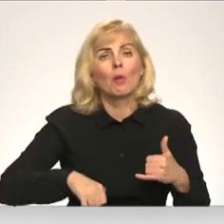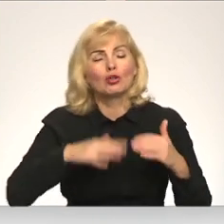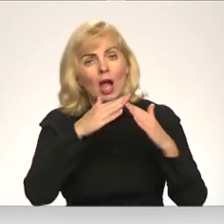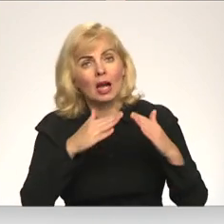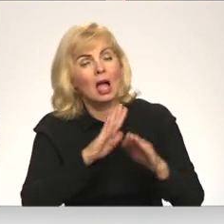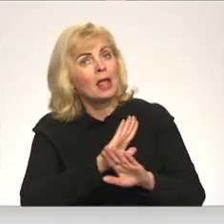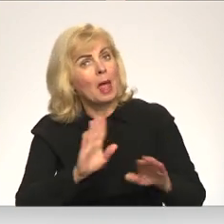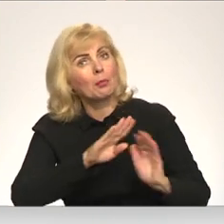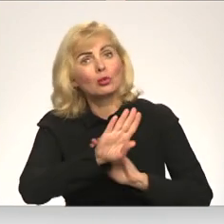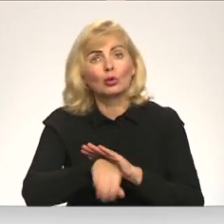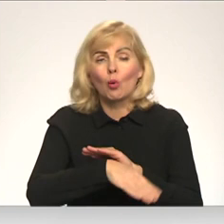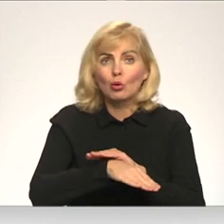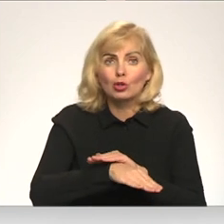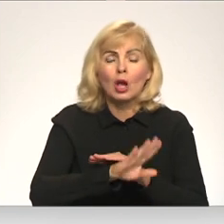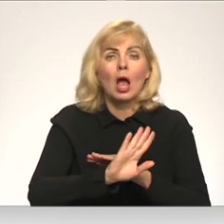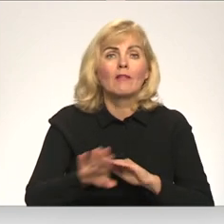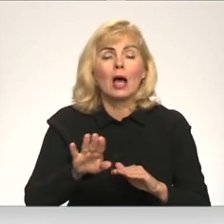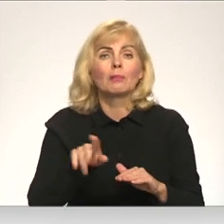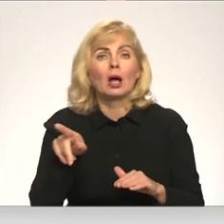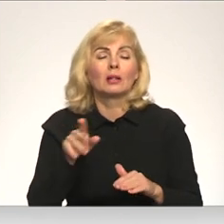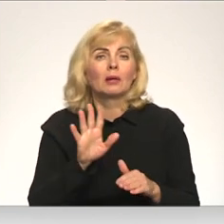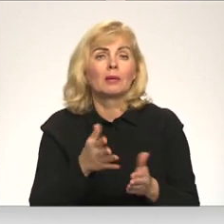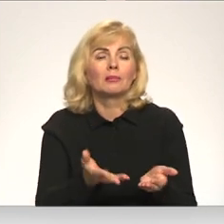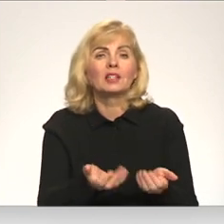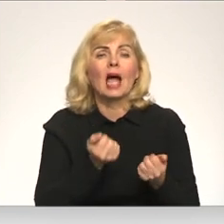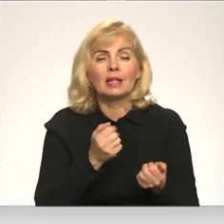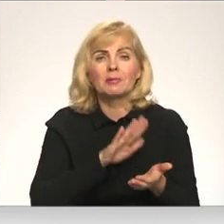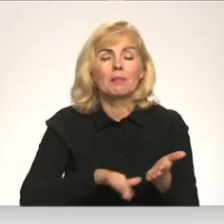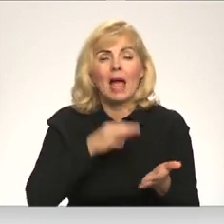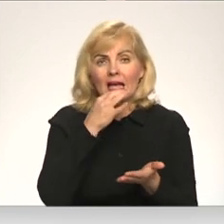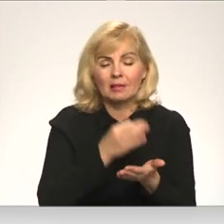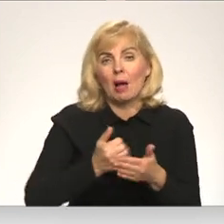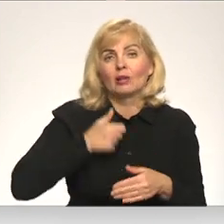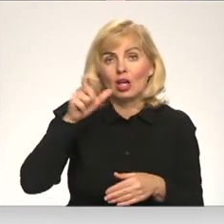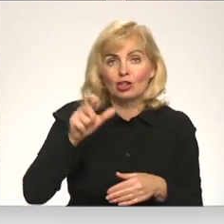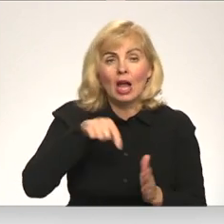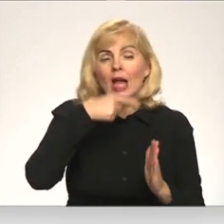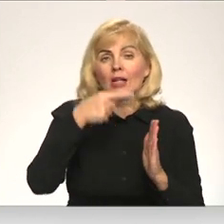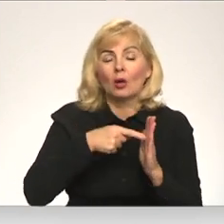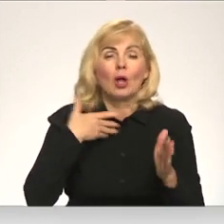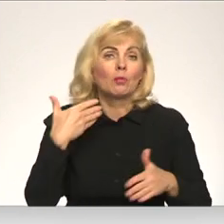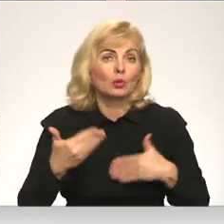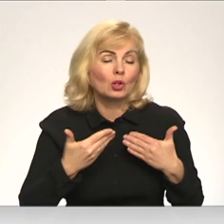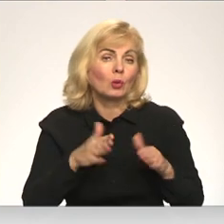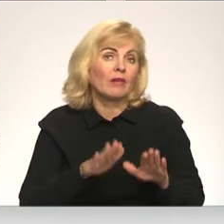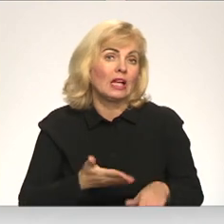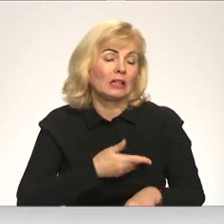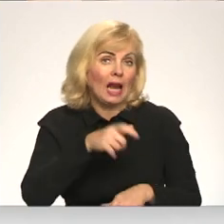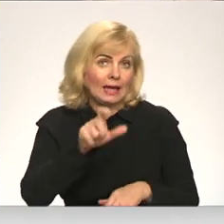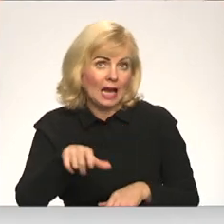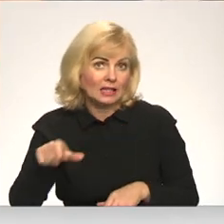tukšas vai nenokļos bezatbildīgi īpašnieku rokās. Tie ir jautājumi, par ko uztraukti vietēji iedzīvotāji.